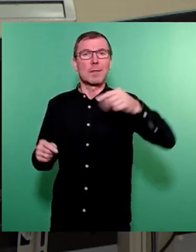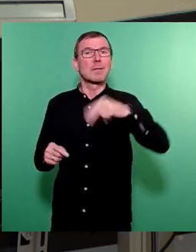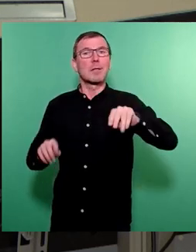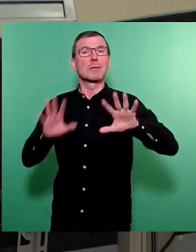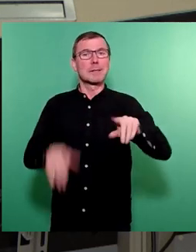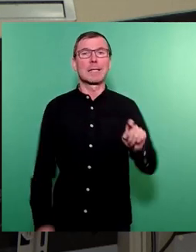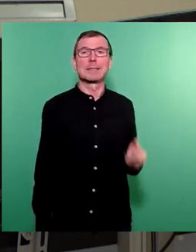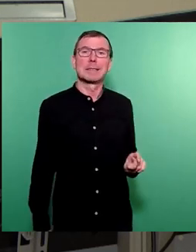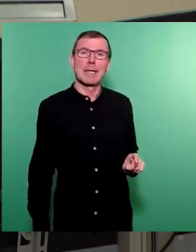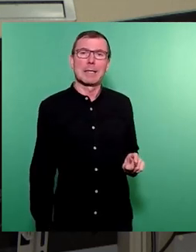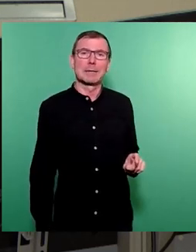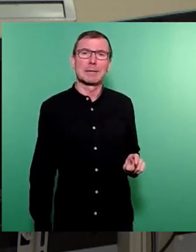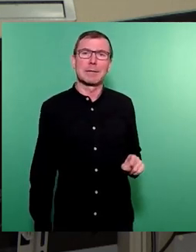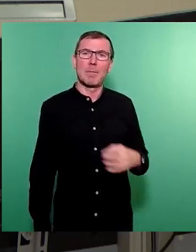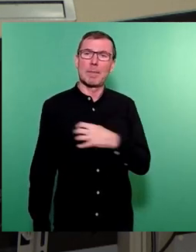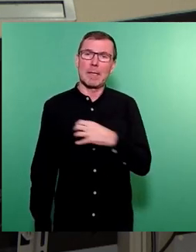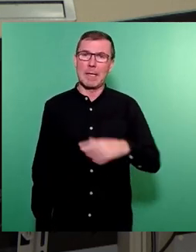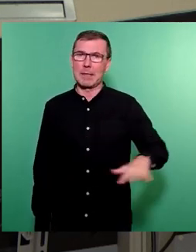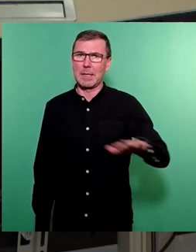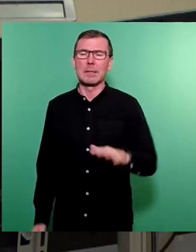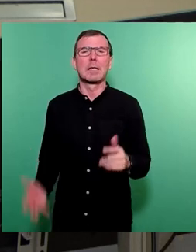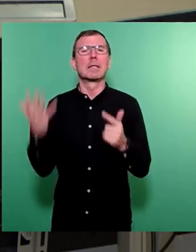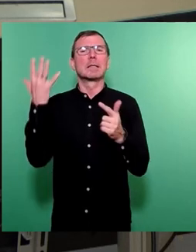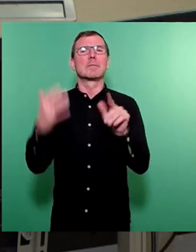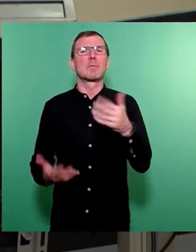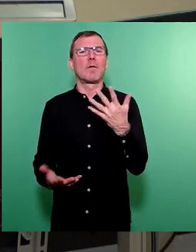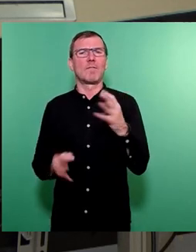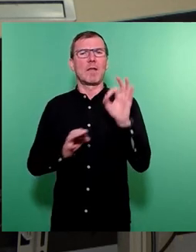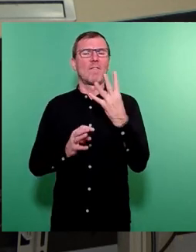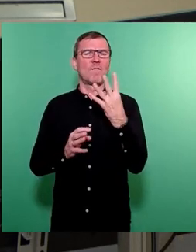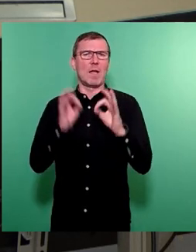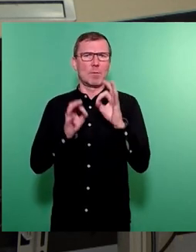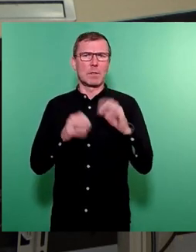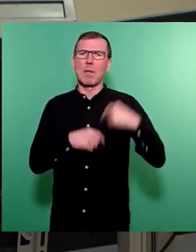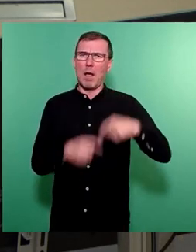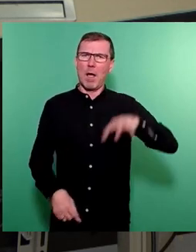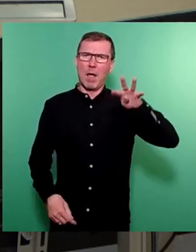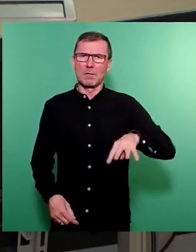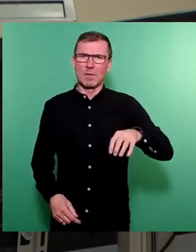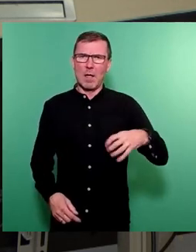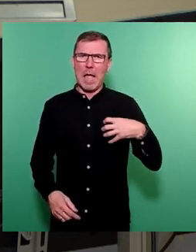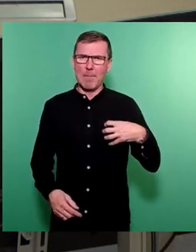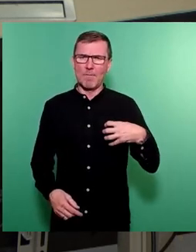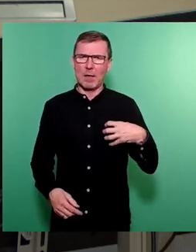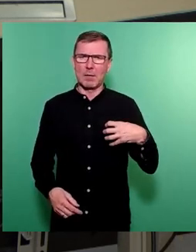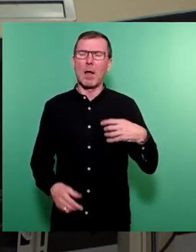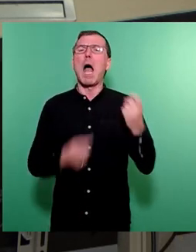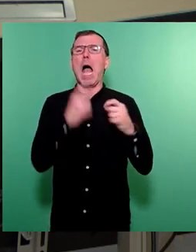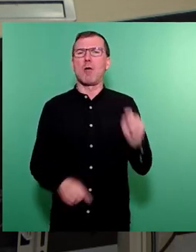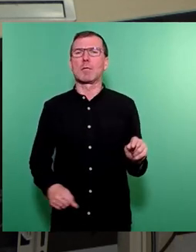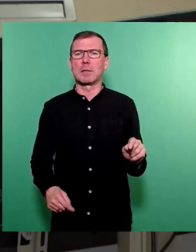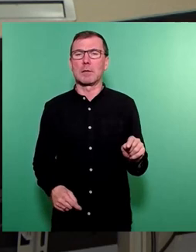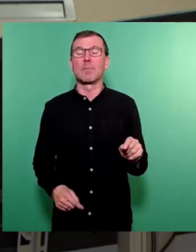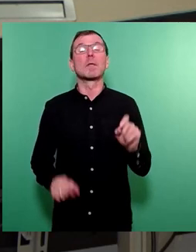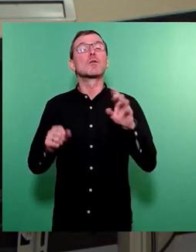2010 waren in Dresden 7,4 Prozent der Hartz-IV-Empfänger Ausländer. Jetzt, im